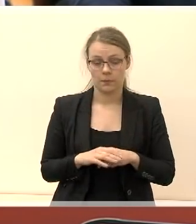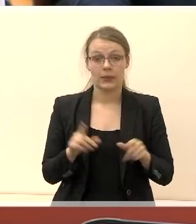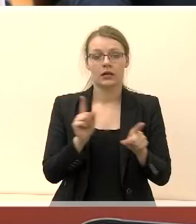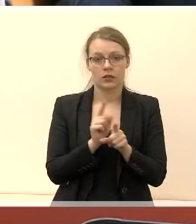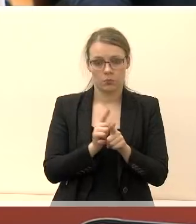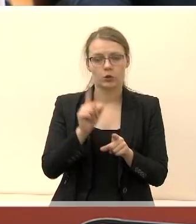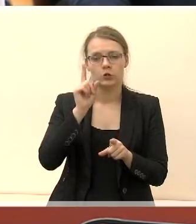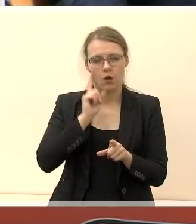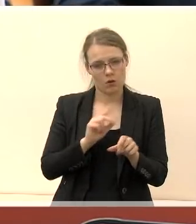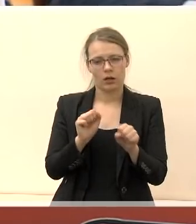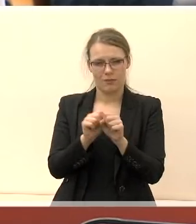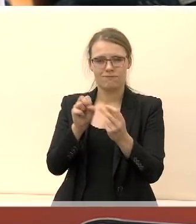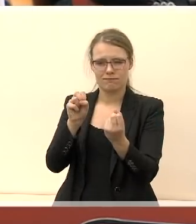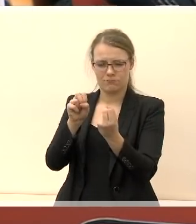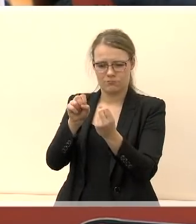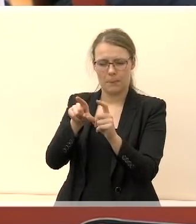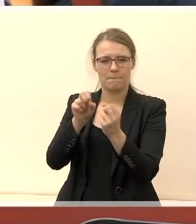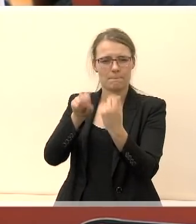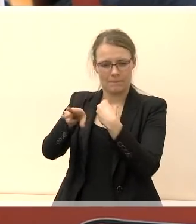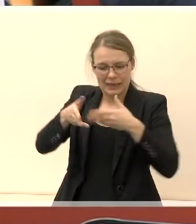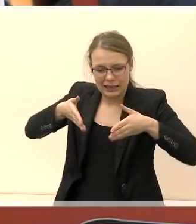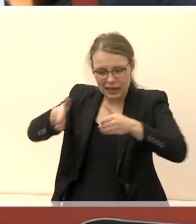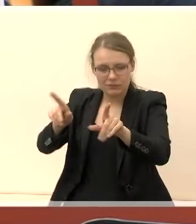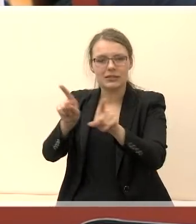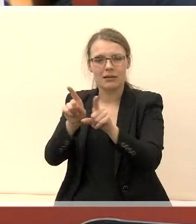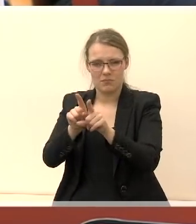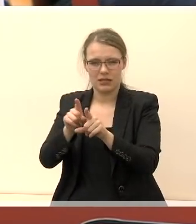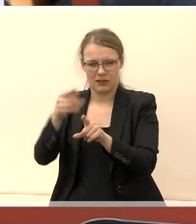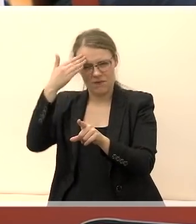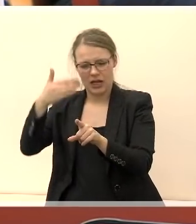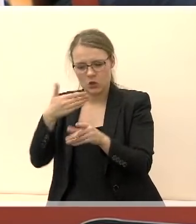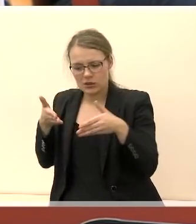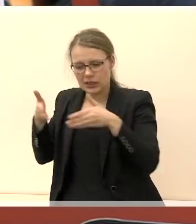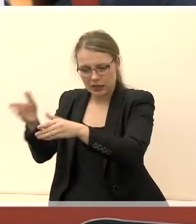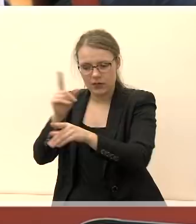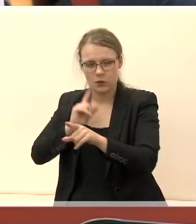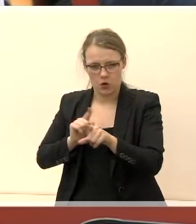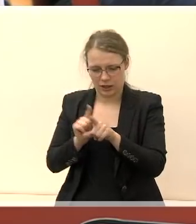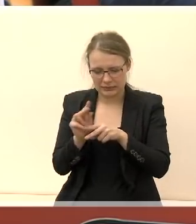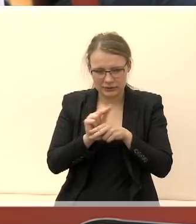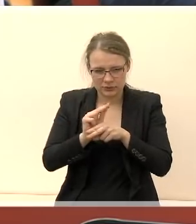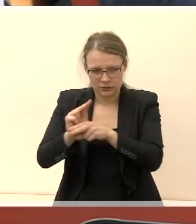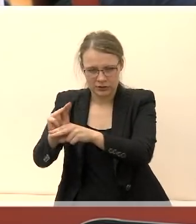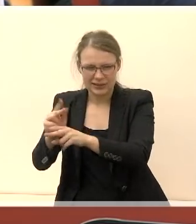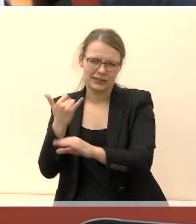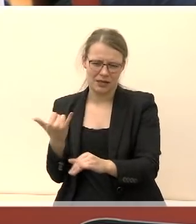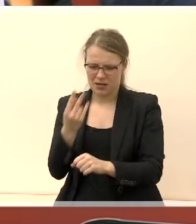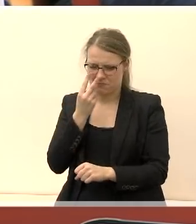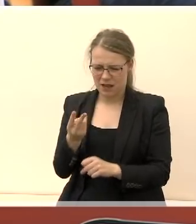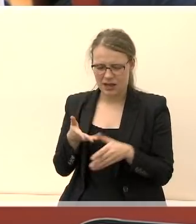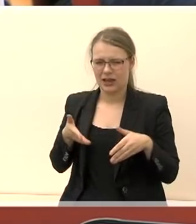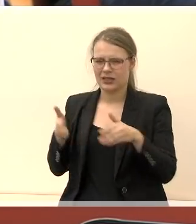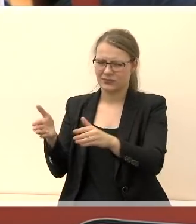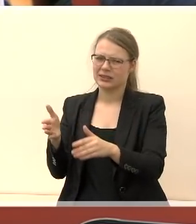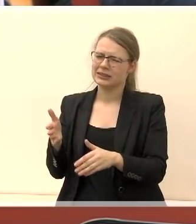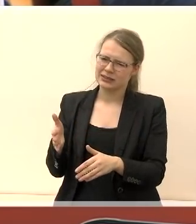magistralinės gatvės, vasaros gatvės perdavimą susiekimo ministeriją, kur matom, kokią gatvę dabar yra ir jau